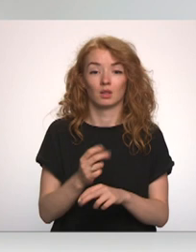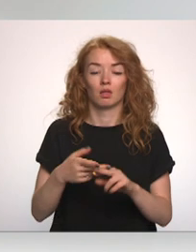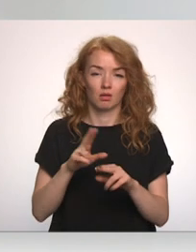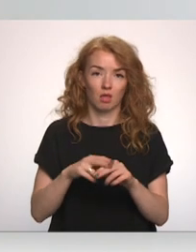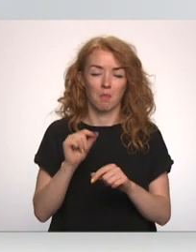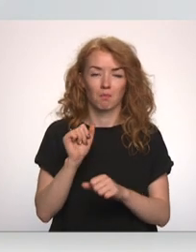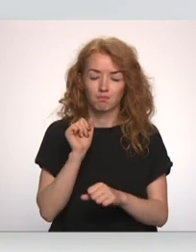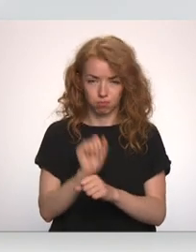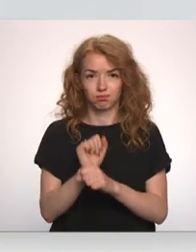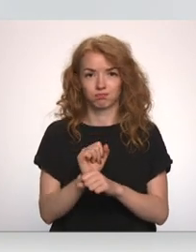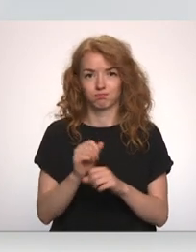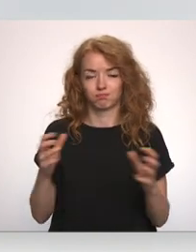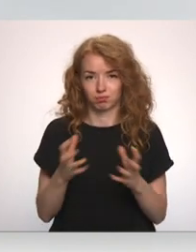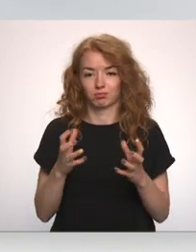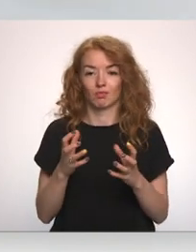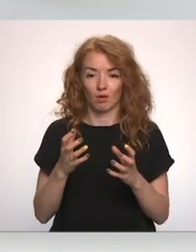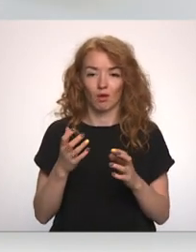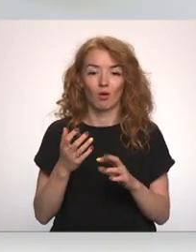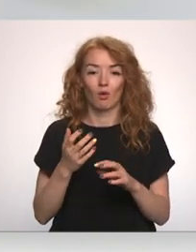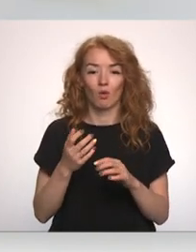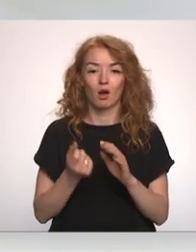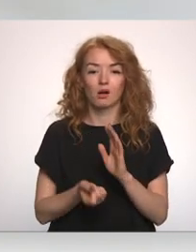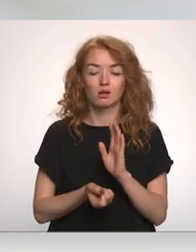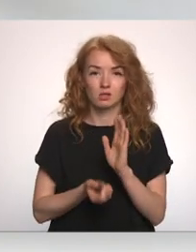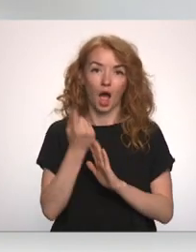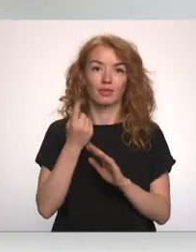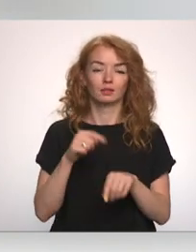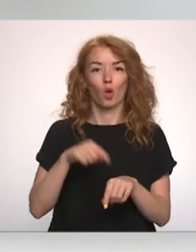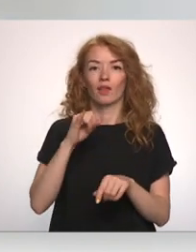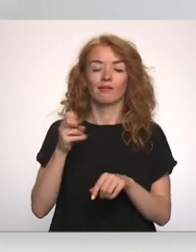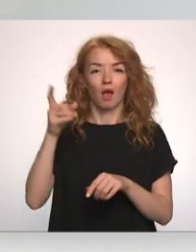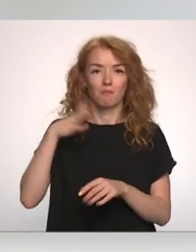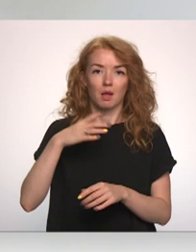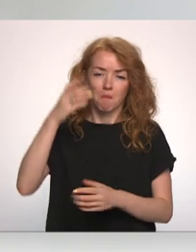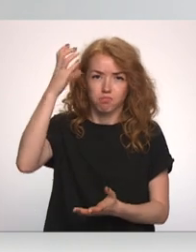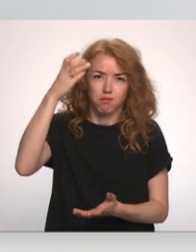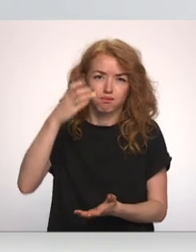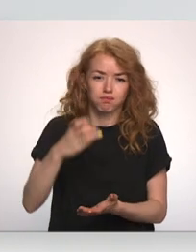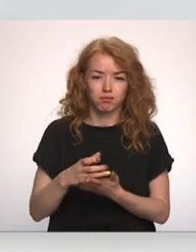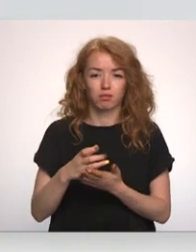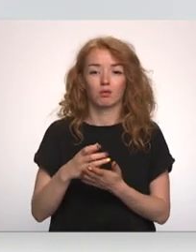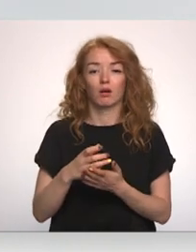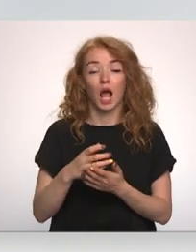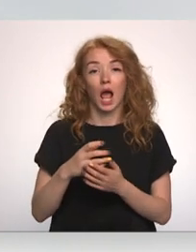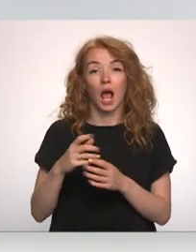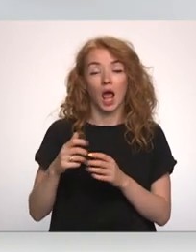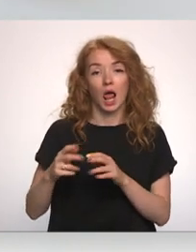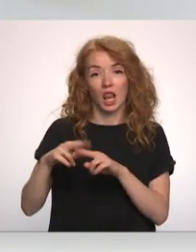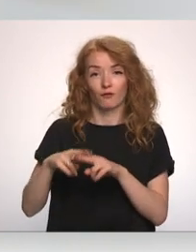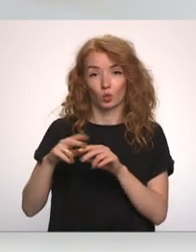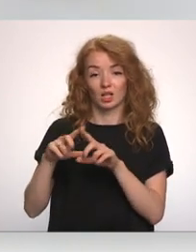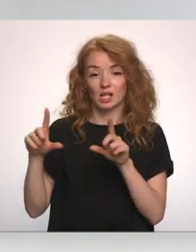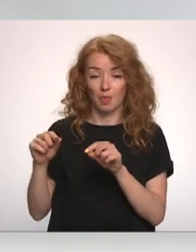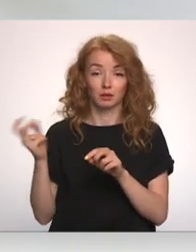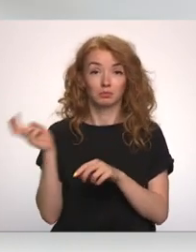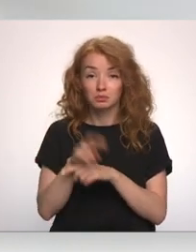protams, tāds citiens bijis. Varbūt ir radies tā stāvu sajūtu, kā viņš bija skrīt. Liftu dienestas bija šas vietas un teica, ka